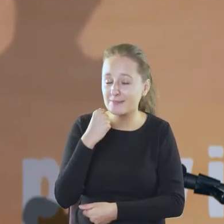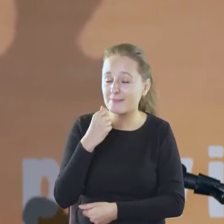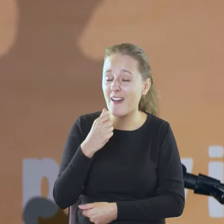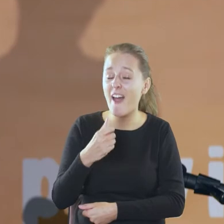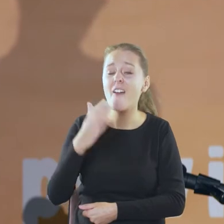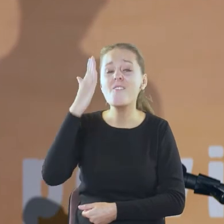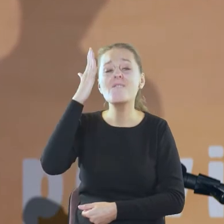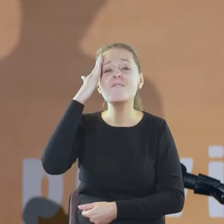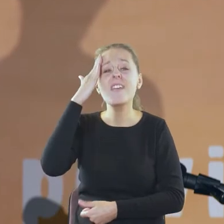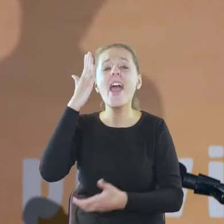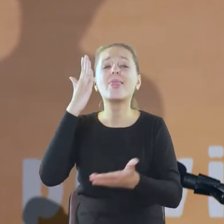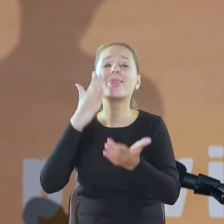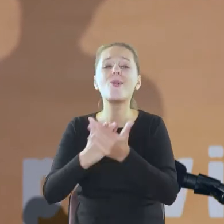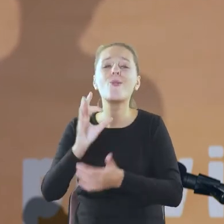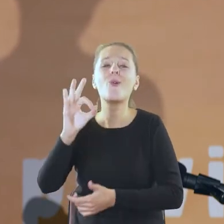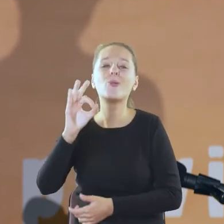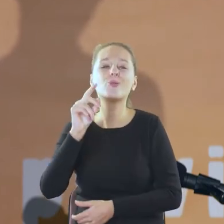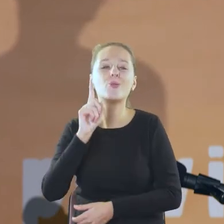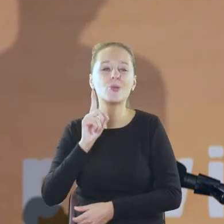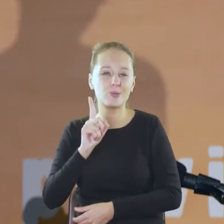mąż tylko wydać może,